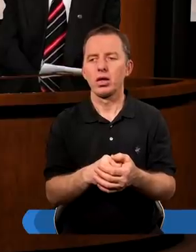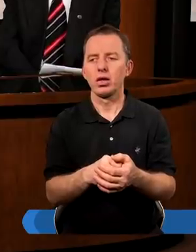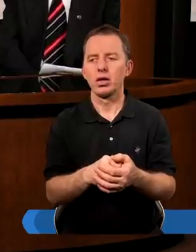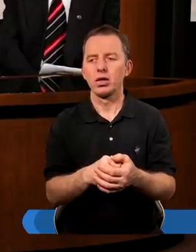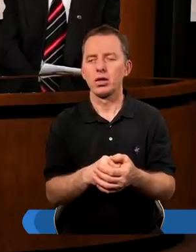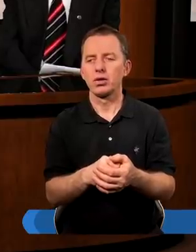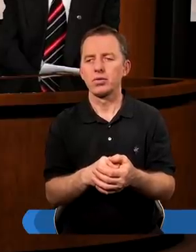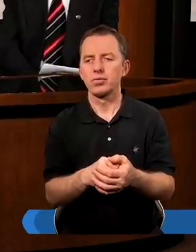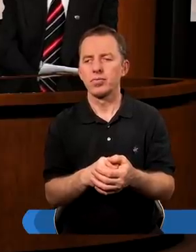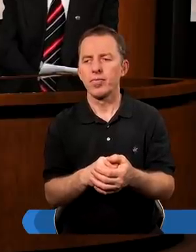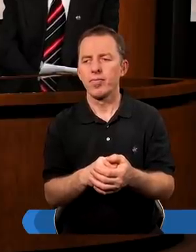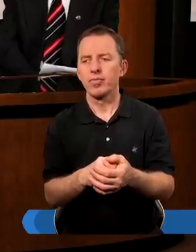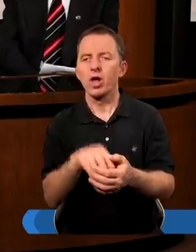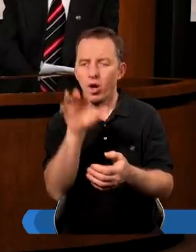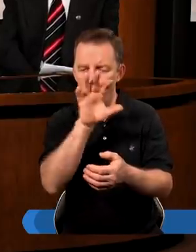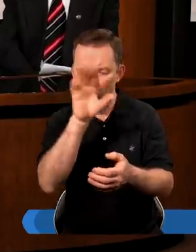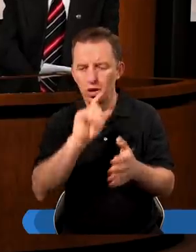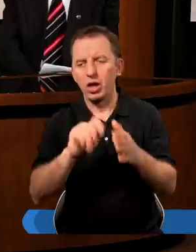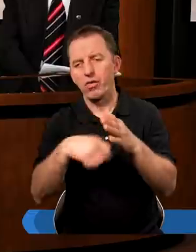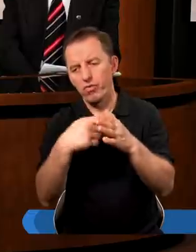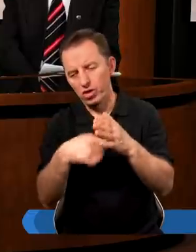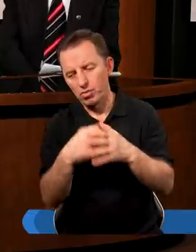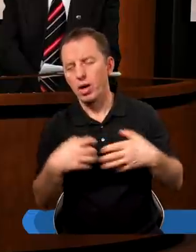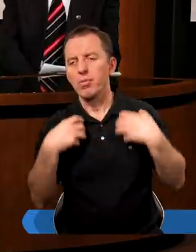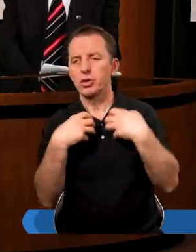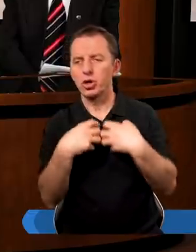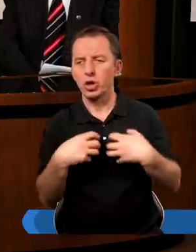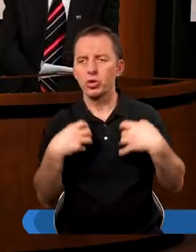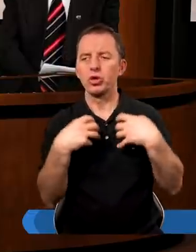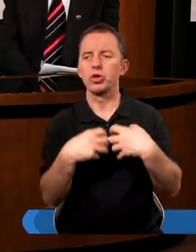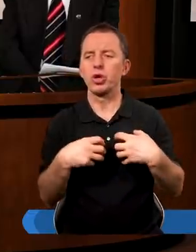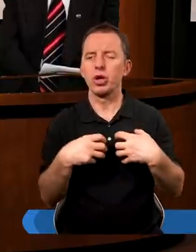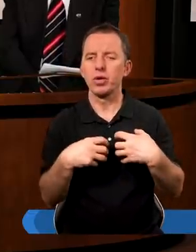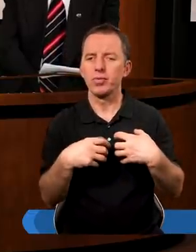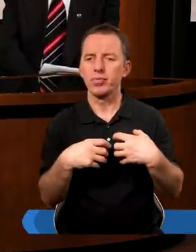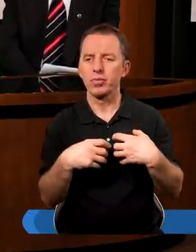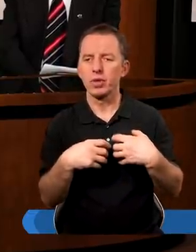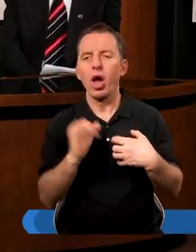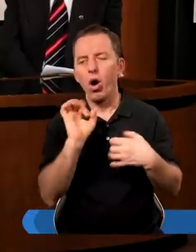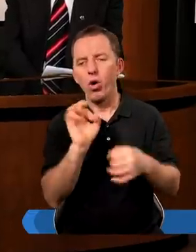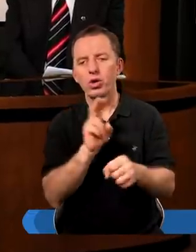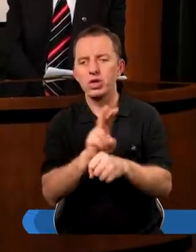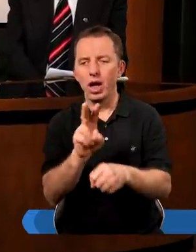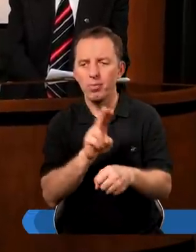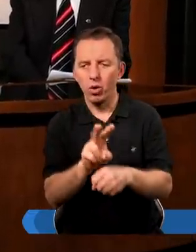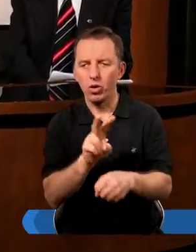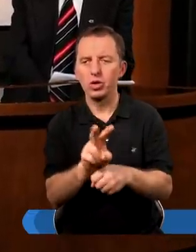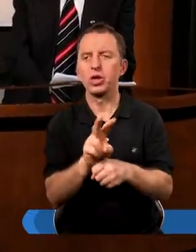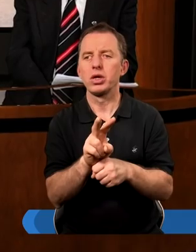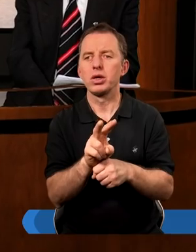Oglądałem film przyrodniczy o Japonii.